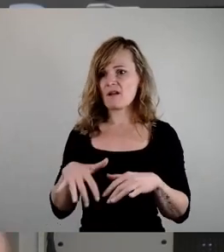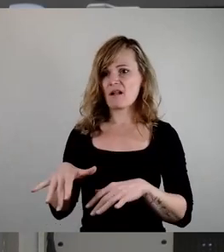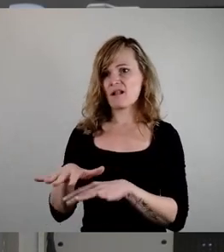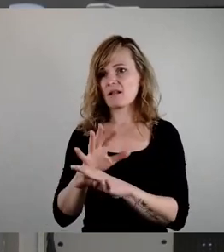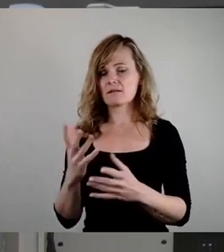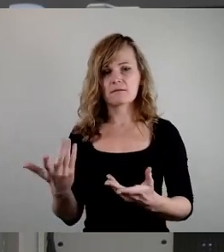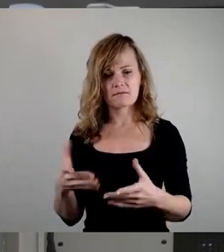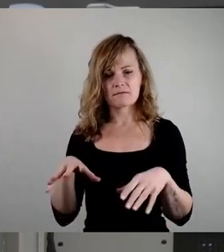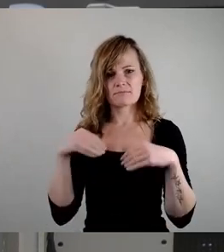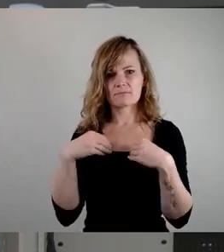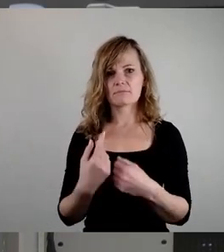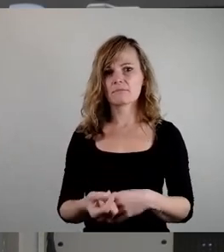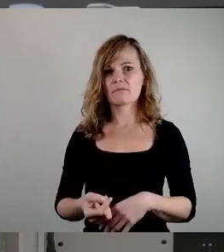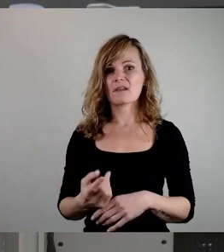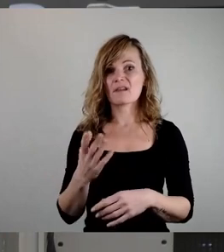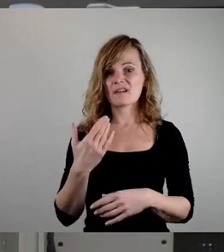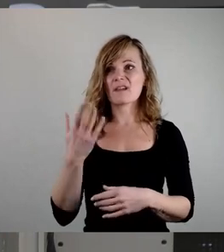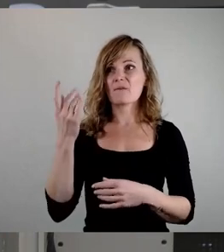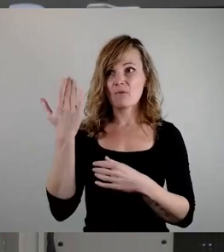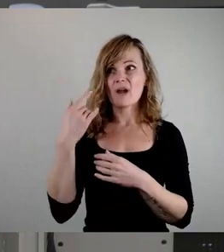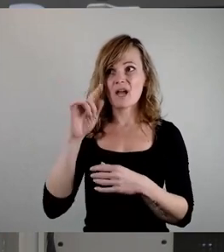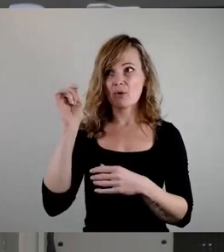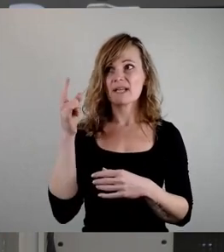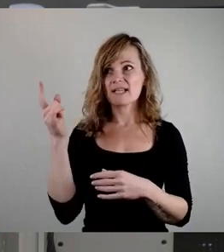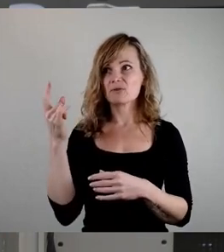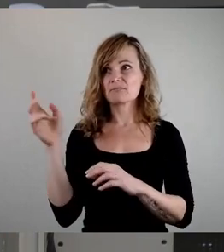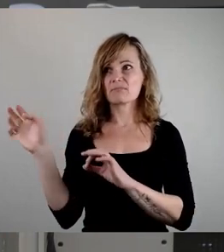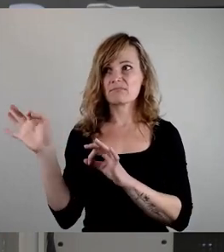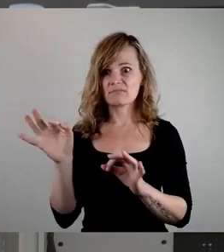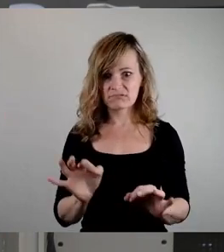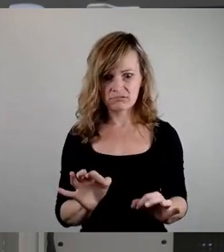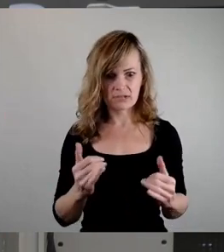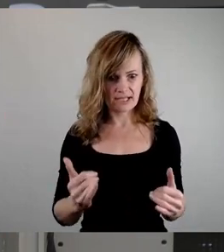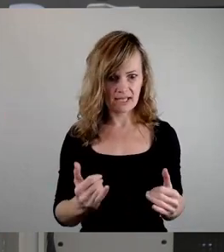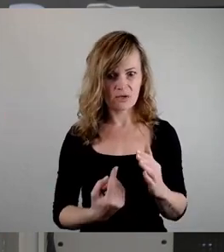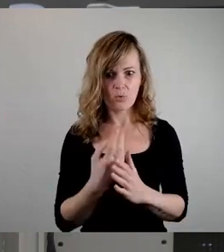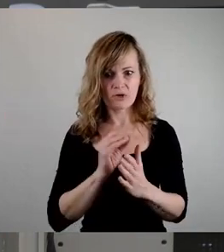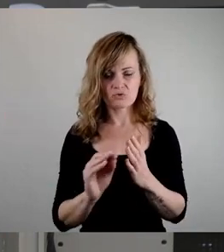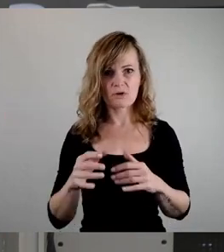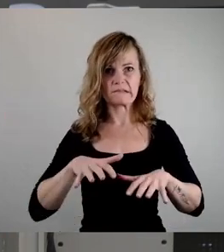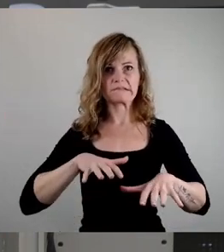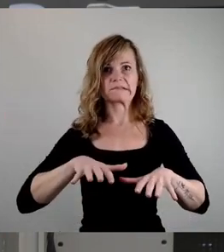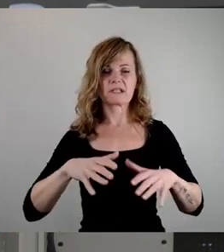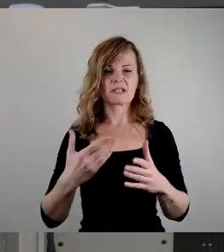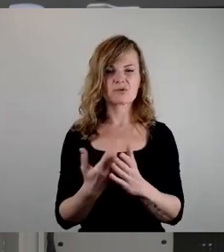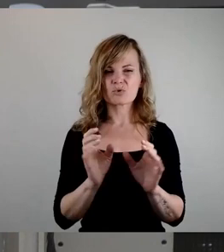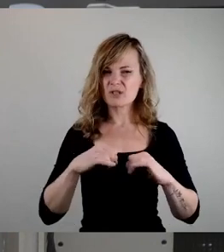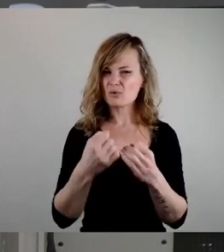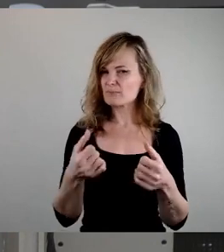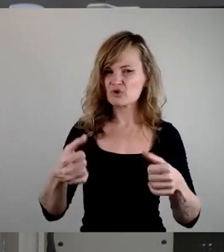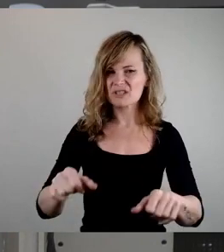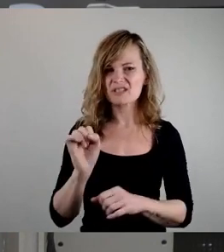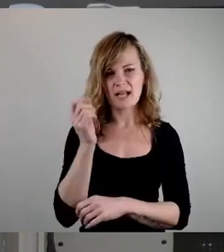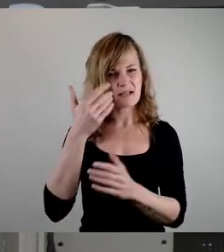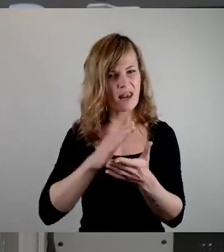von da oben gekommen bist und jetzt hier an der Oberschule dich erstmal durchsetzen musst, dass das eine beschissene Situation ist, kann man sich leicht vorstellen.